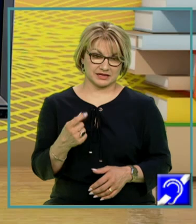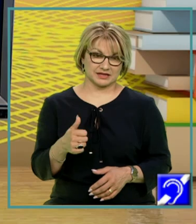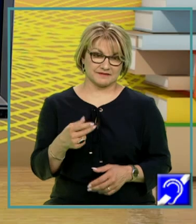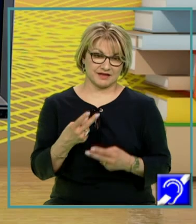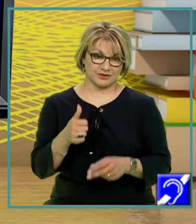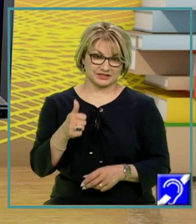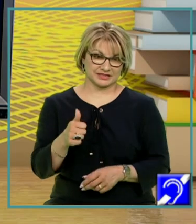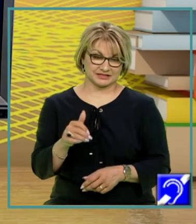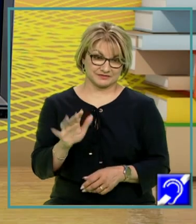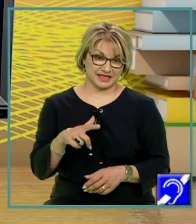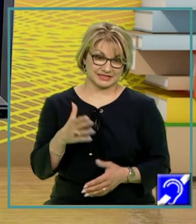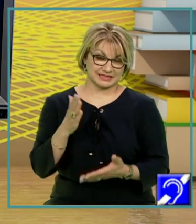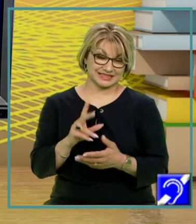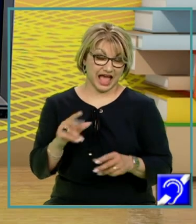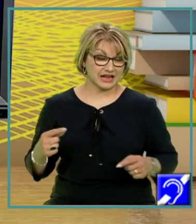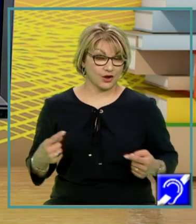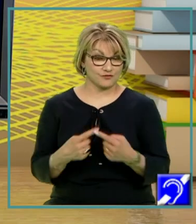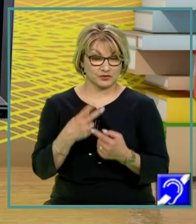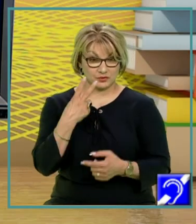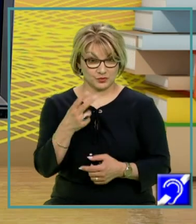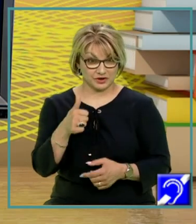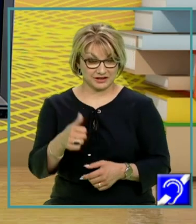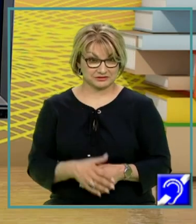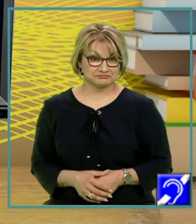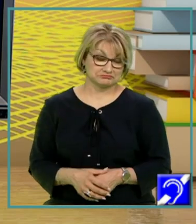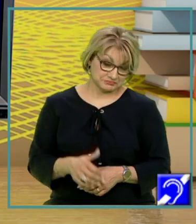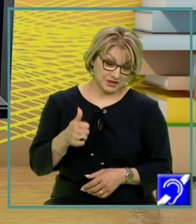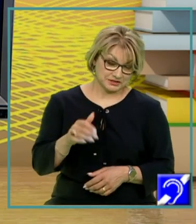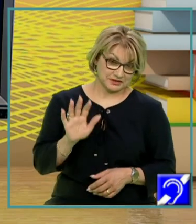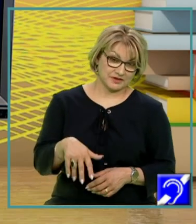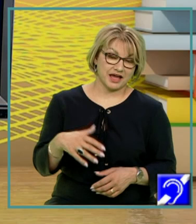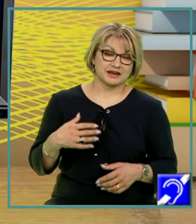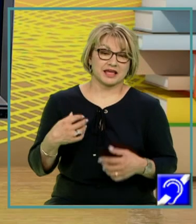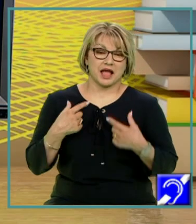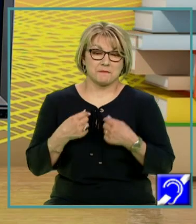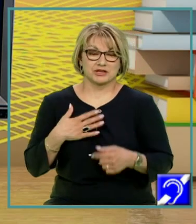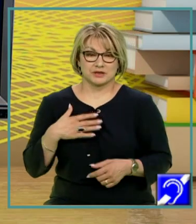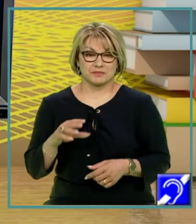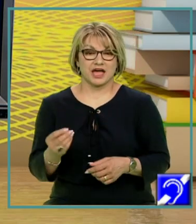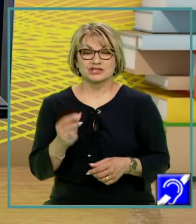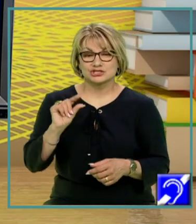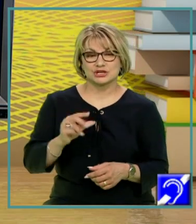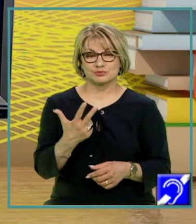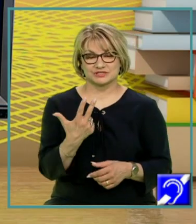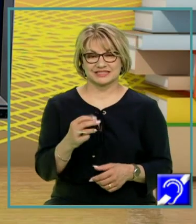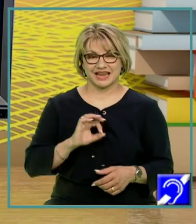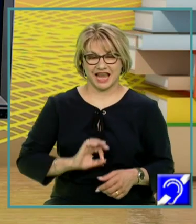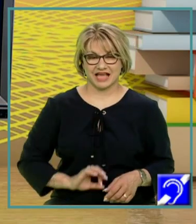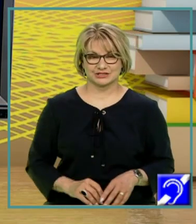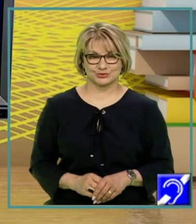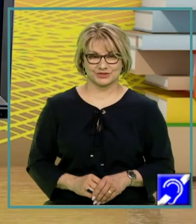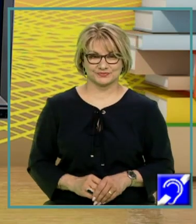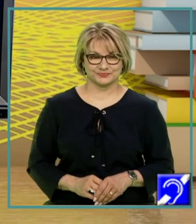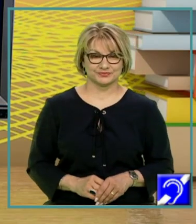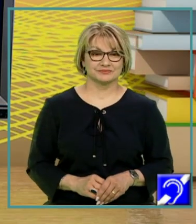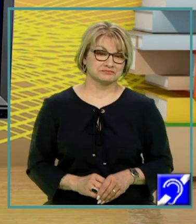poate fi stabilită prin confruntarea cu realitatea. Într-adevăr, cămașa mea are cel puțin trei nastări. Și răspunsul acesta, exemplul acesta